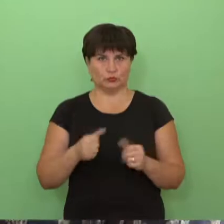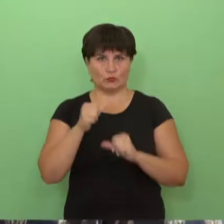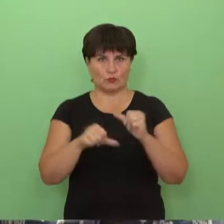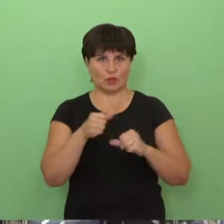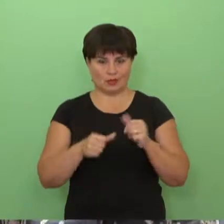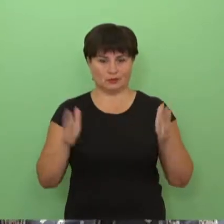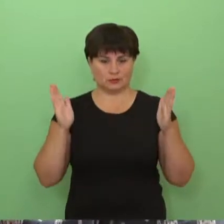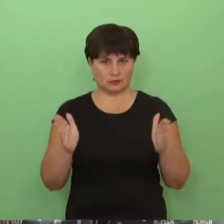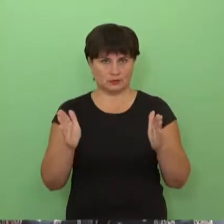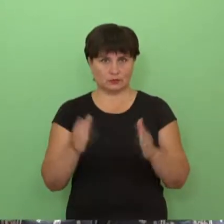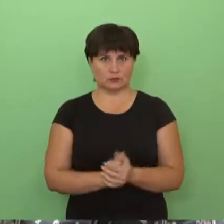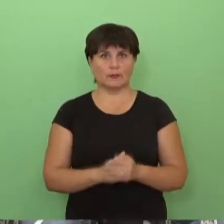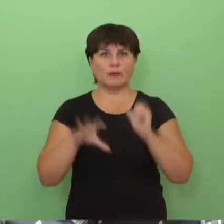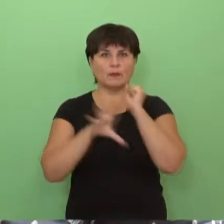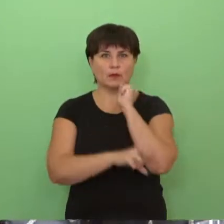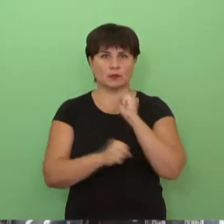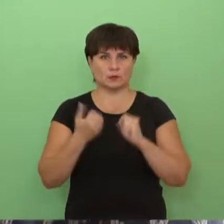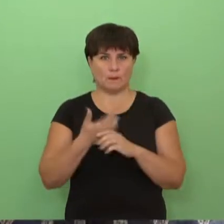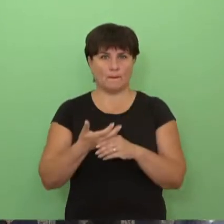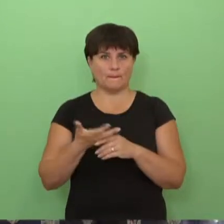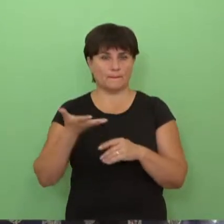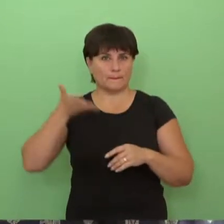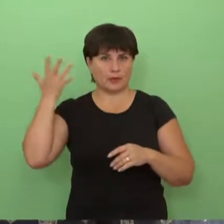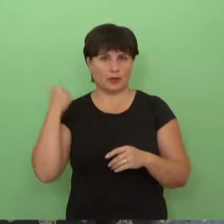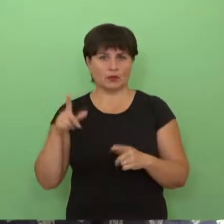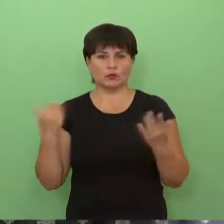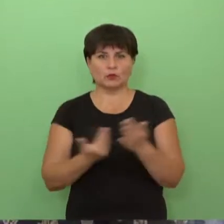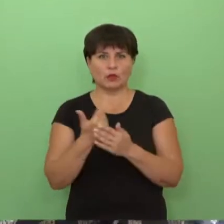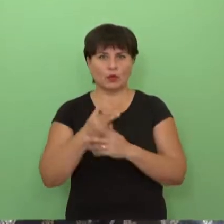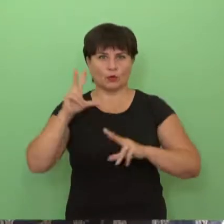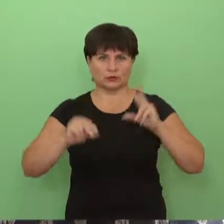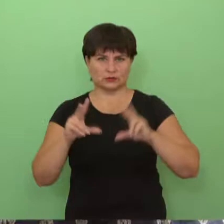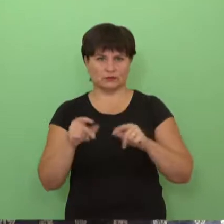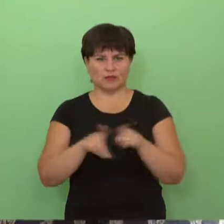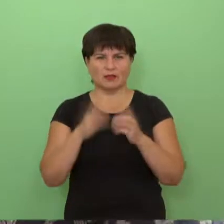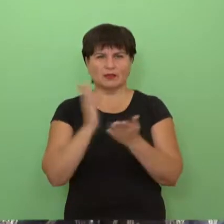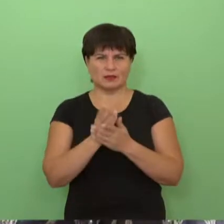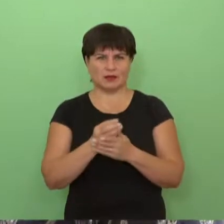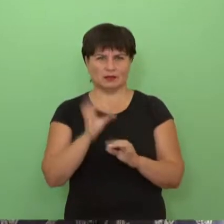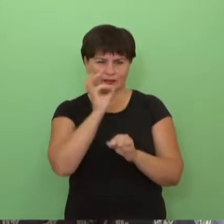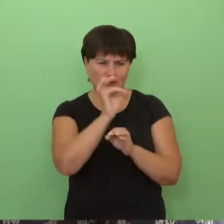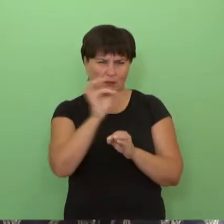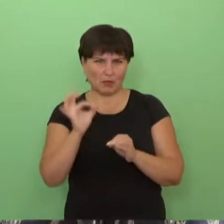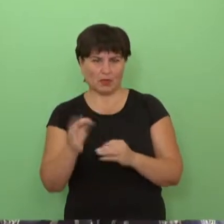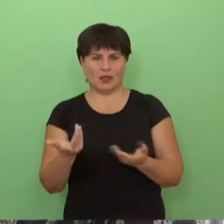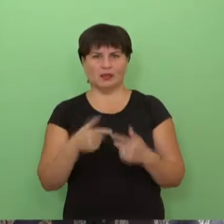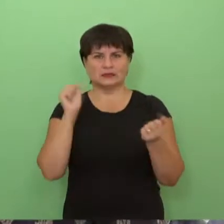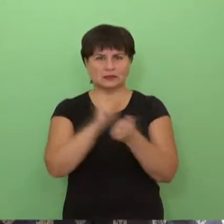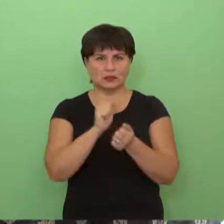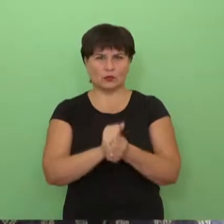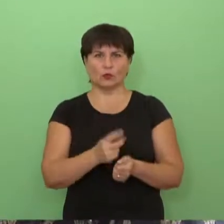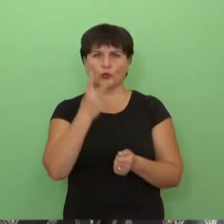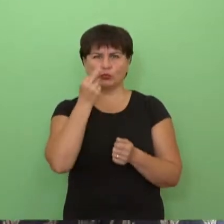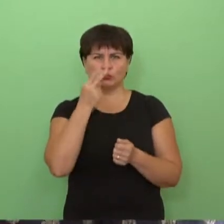paskutiniai penki metai visų kažkokia nauja rizika, tai dėmelės, tai nudžiuvimai, tai pupų baisuliniai